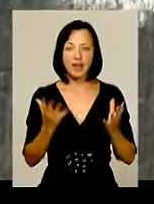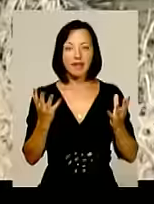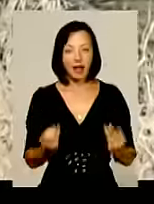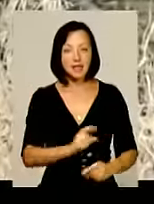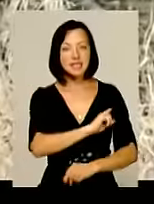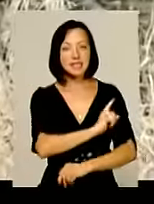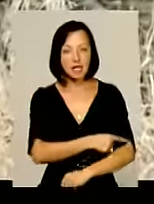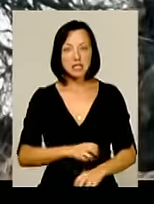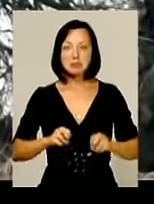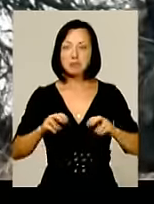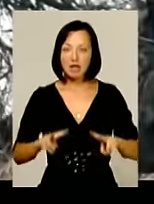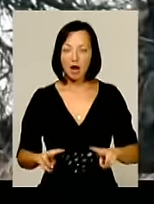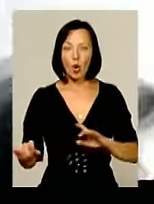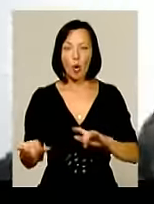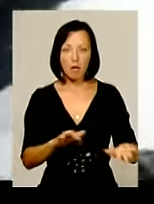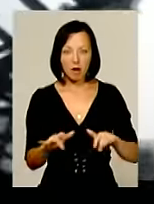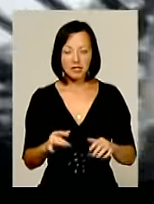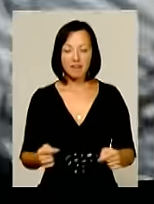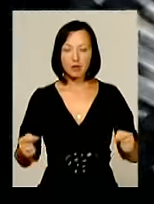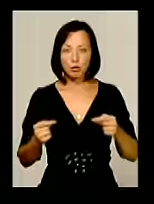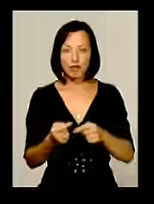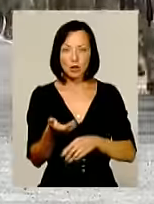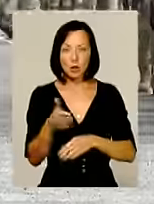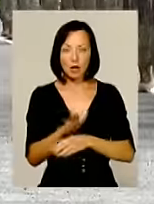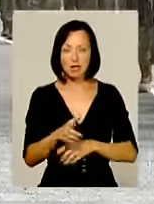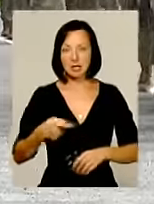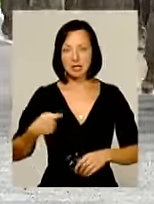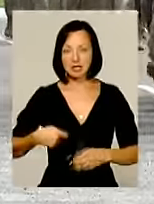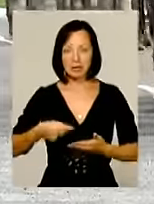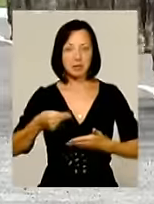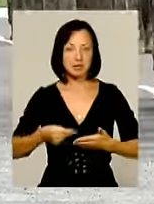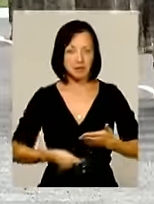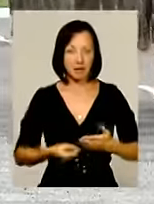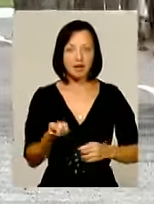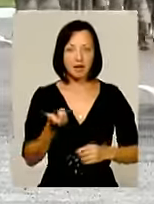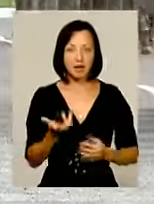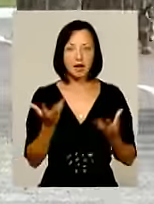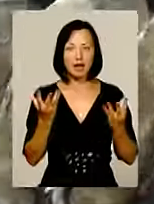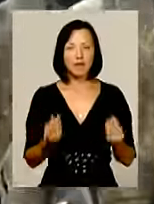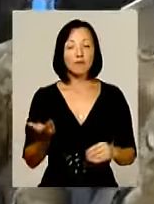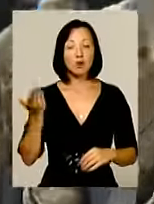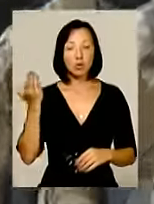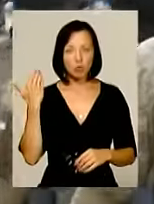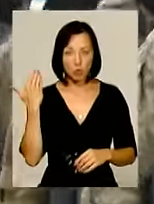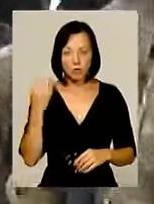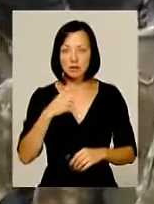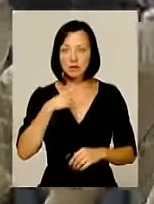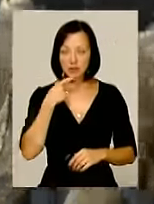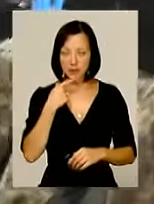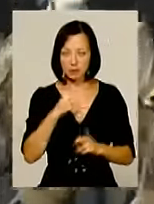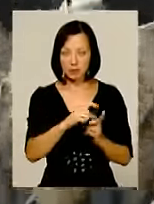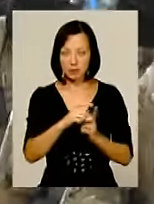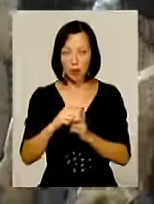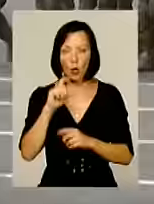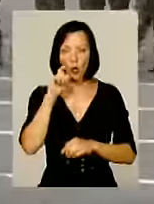спеціальних операцій. Відповідний указ президент Петро Порошенко підписав кілька днів тому. Він зазначив, цитую,